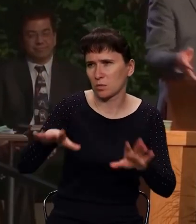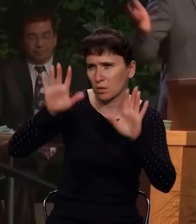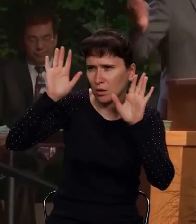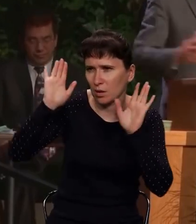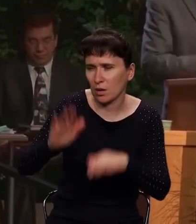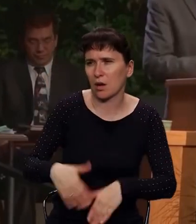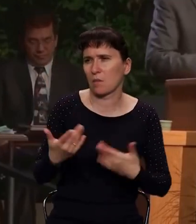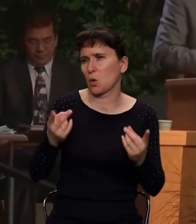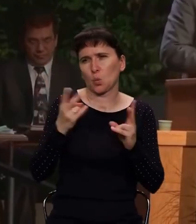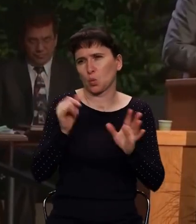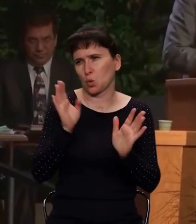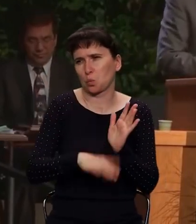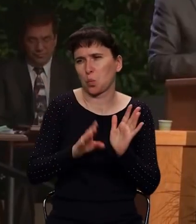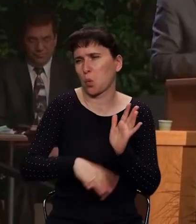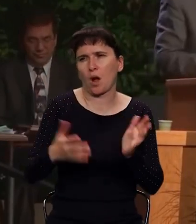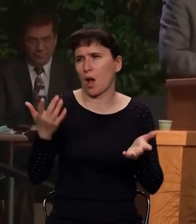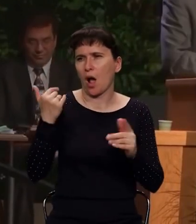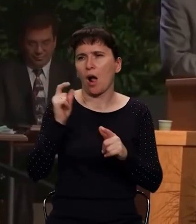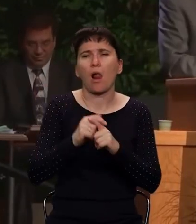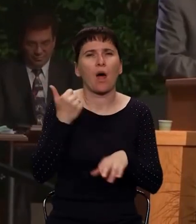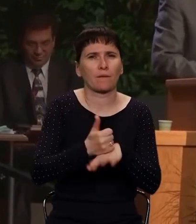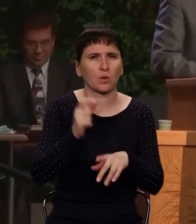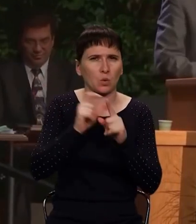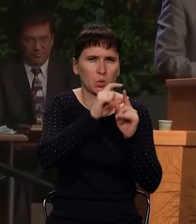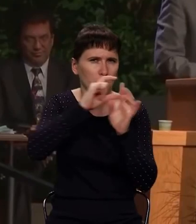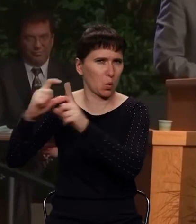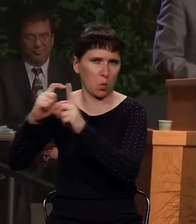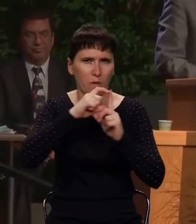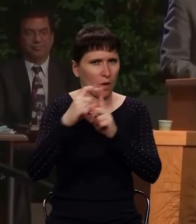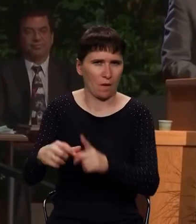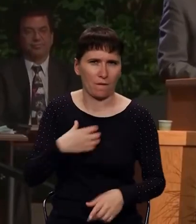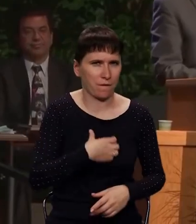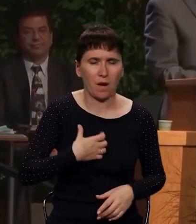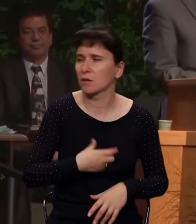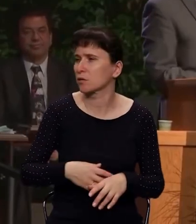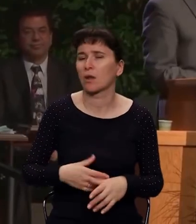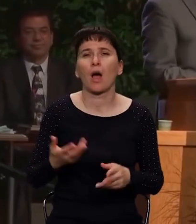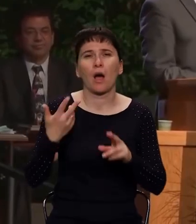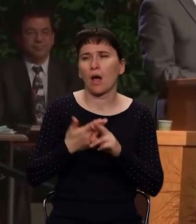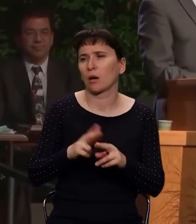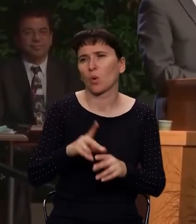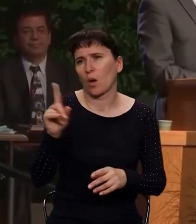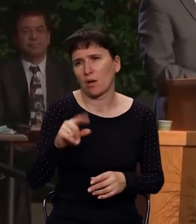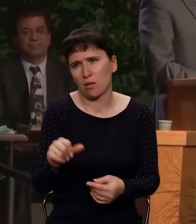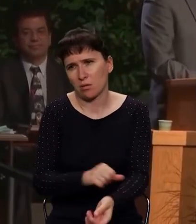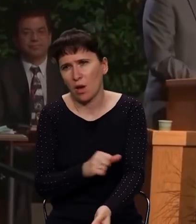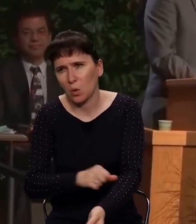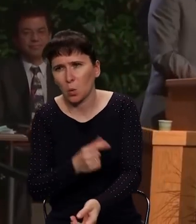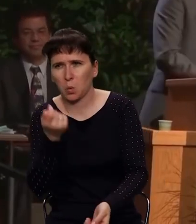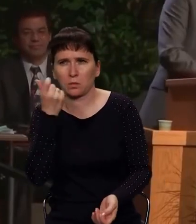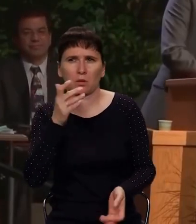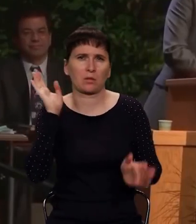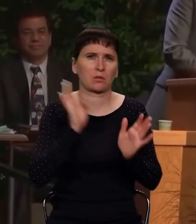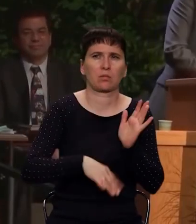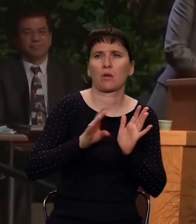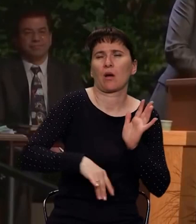говорят, сегодня разницы нет какая, главное, чтобы там были христианские слова. Это и Изавель с ее учением, она вводит